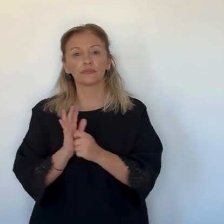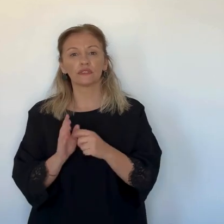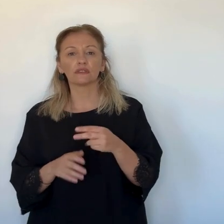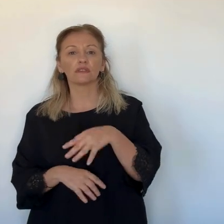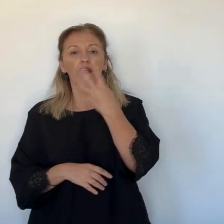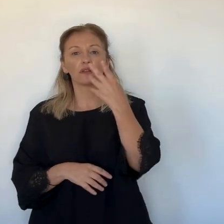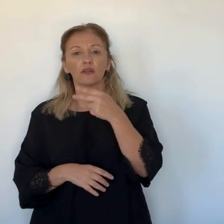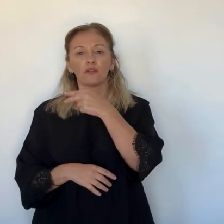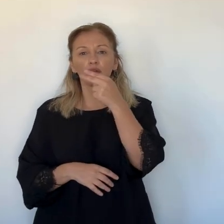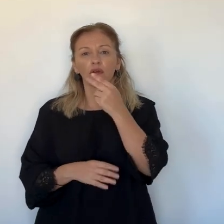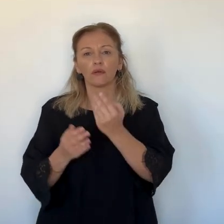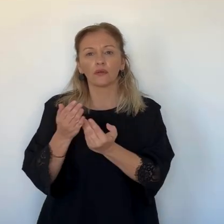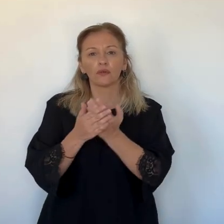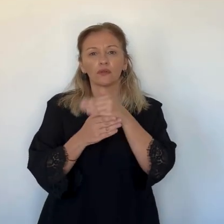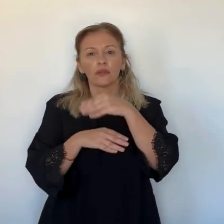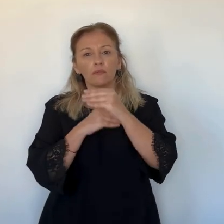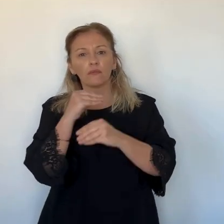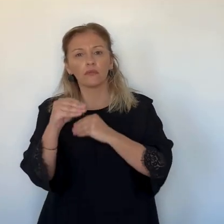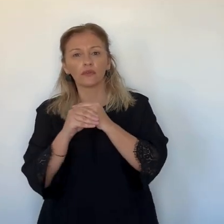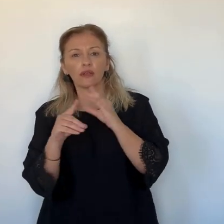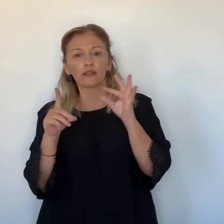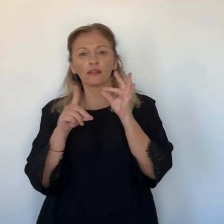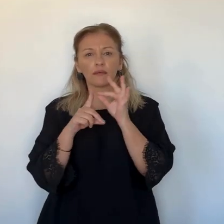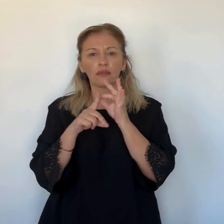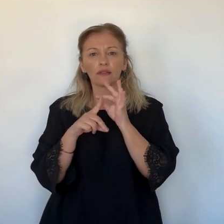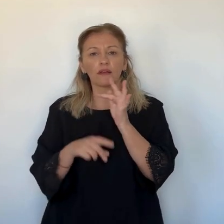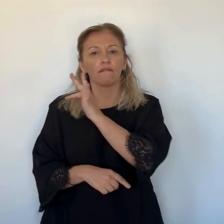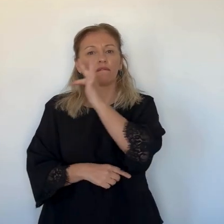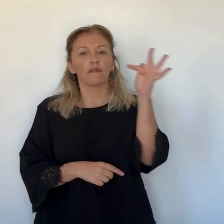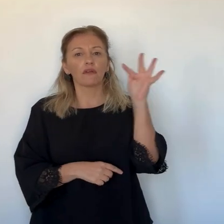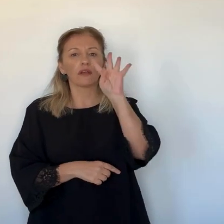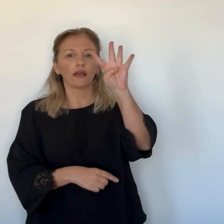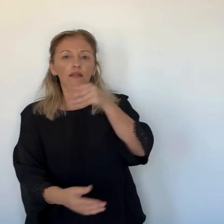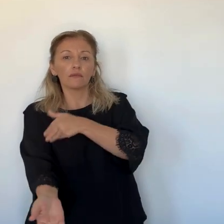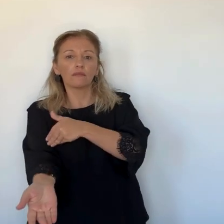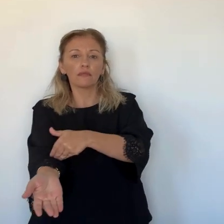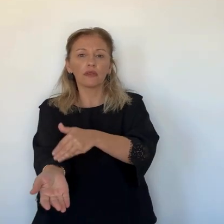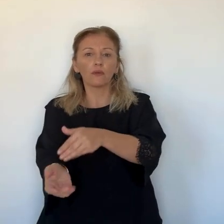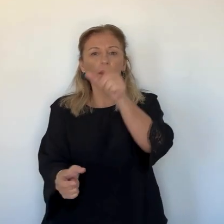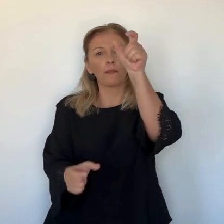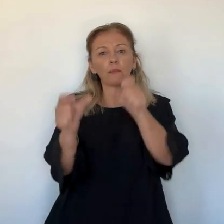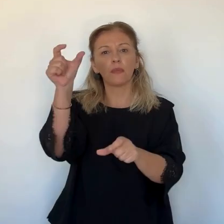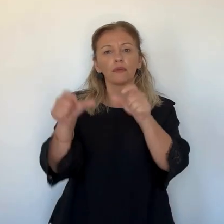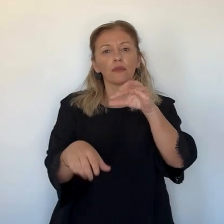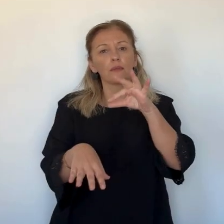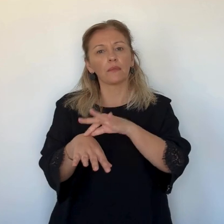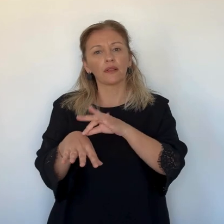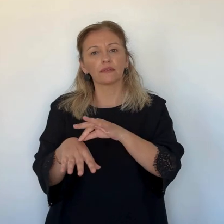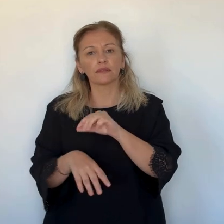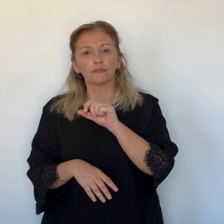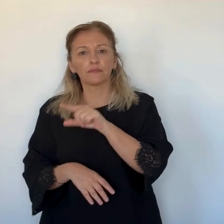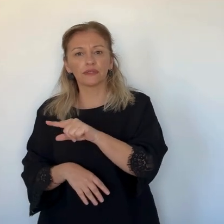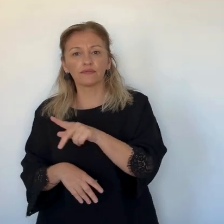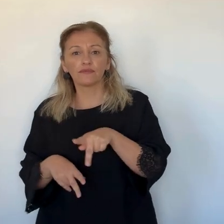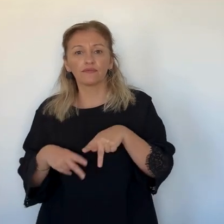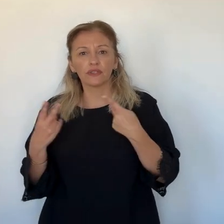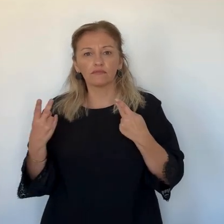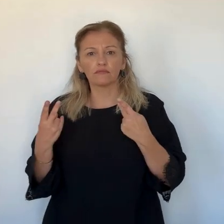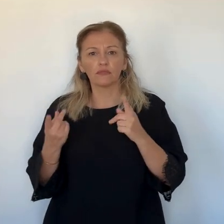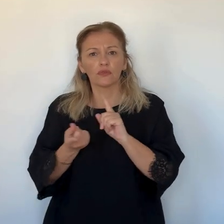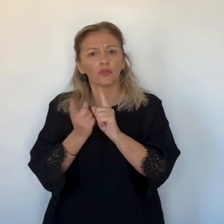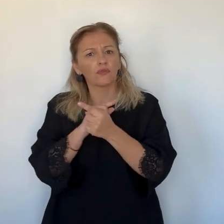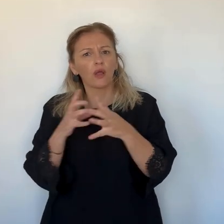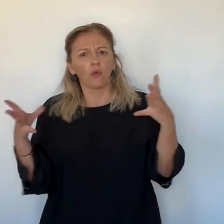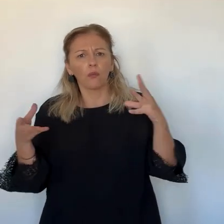Ce 14 novembre marque la journée mondiale du diabète. En France, 4 millions de personnes en sont atteintes.'est devenu un enjeu national.